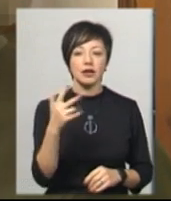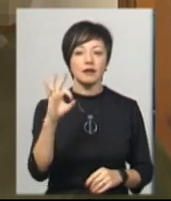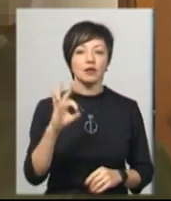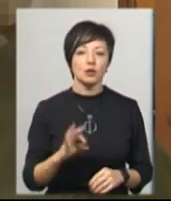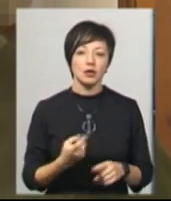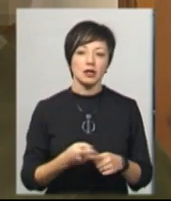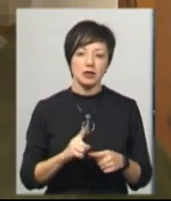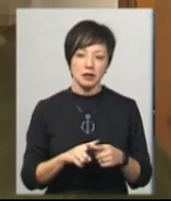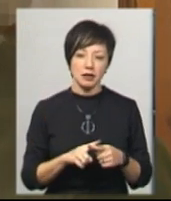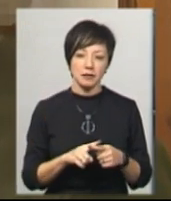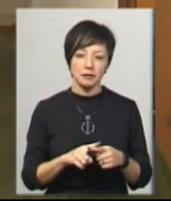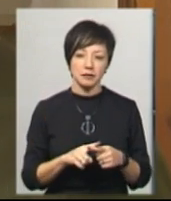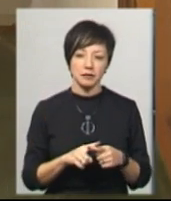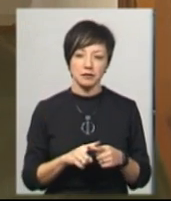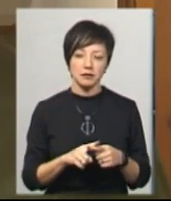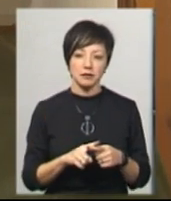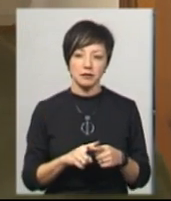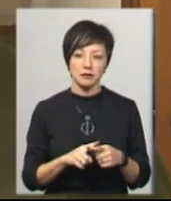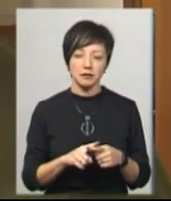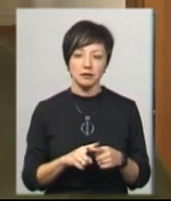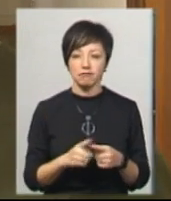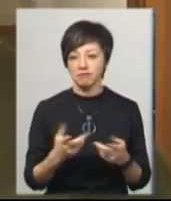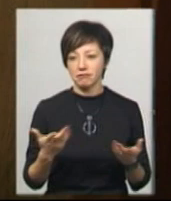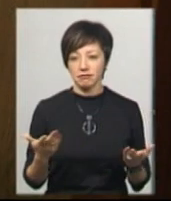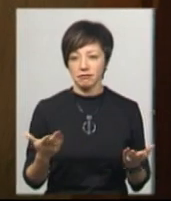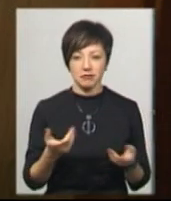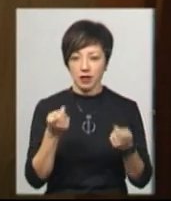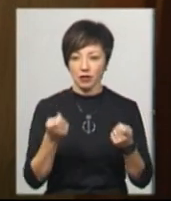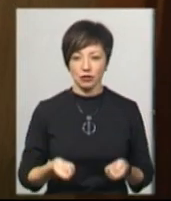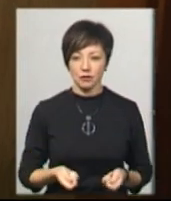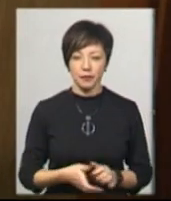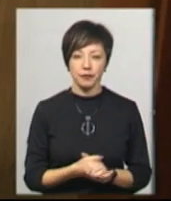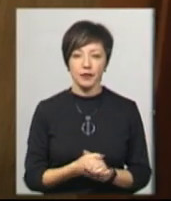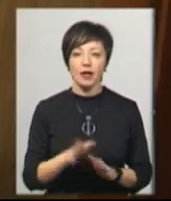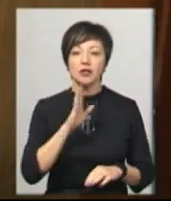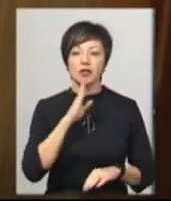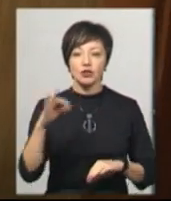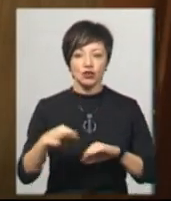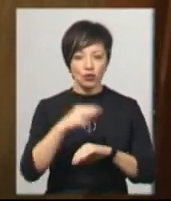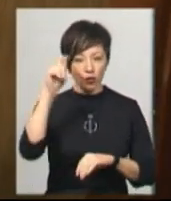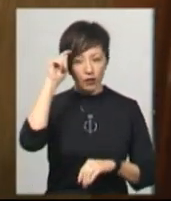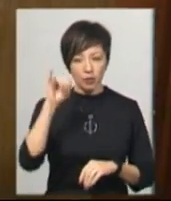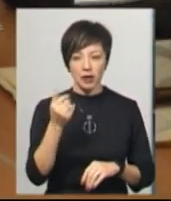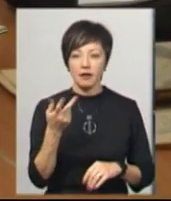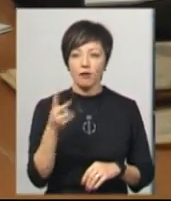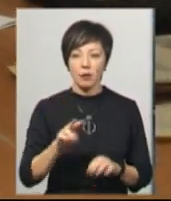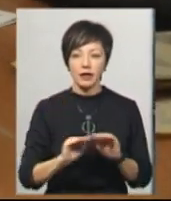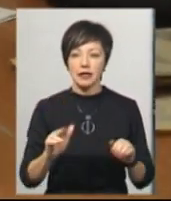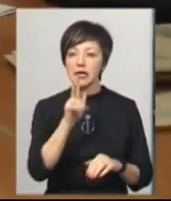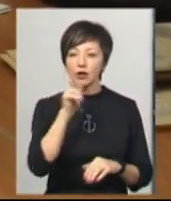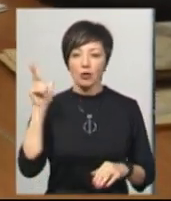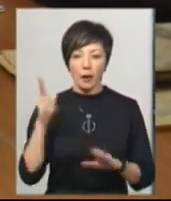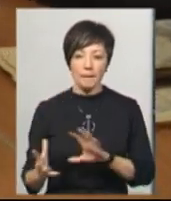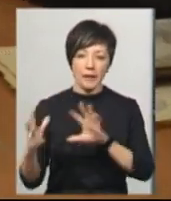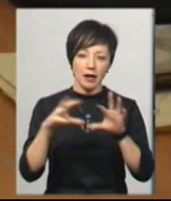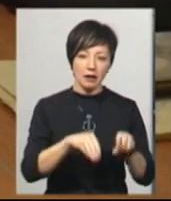це зовсім, це нічого, можна сказати. Тетяна Кобзар з чоловіком та двома дітьми три роки тому переїхали до